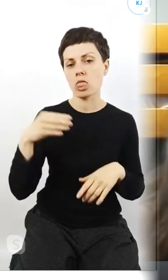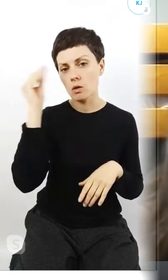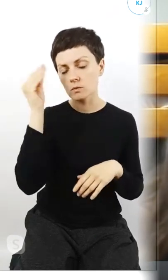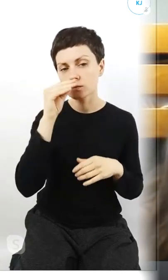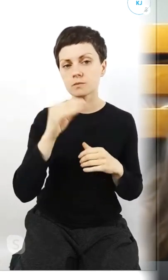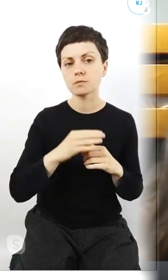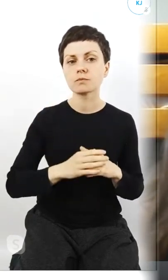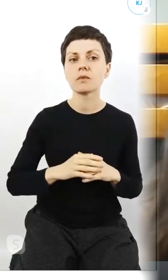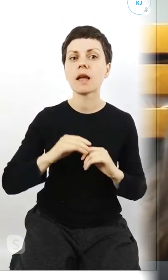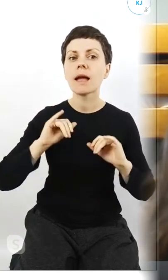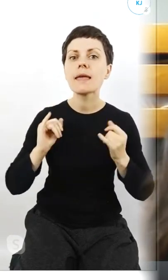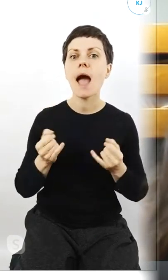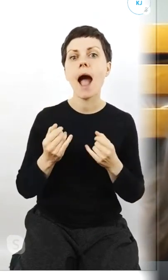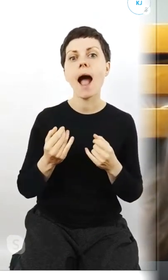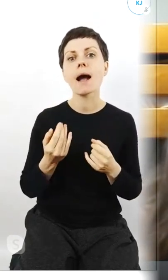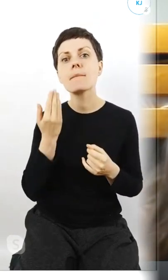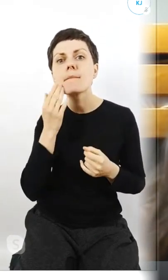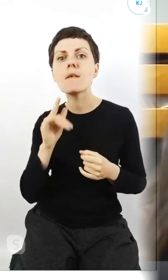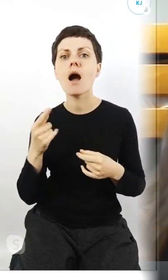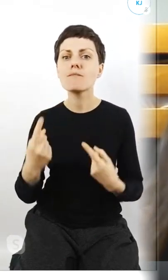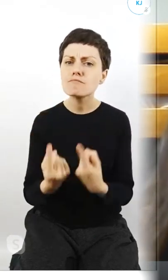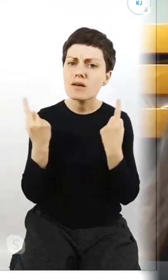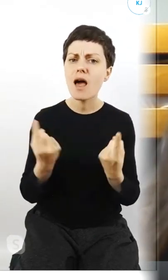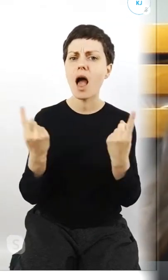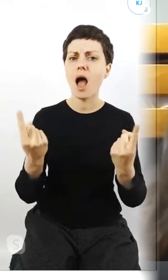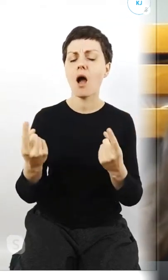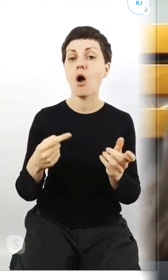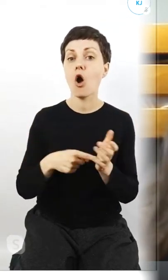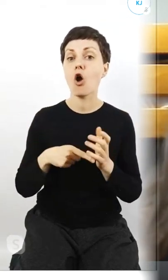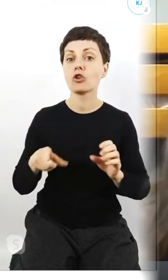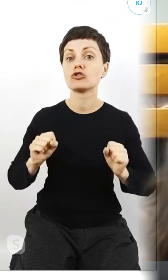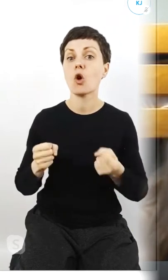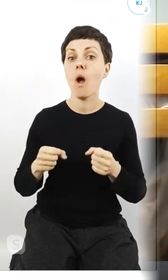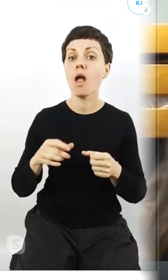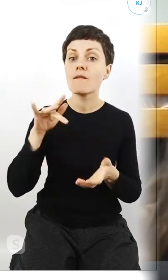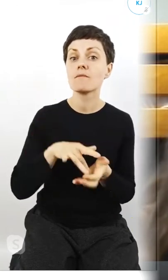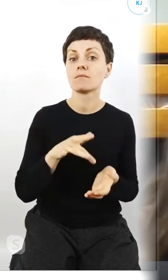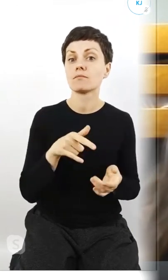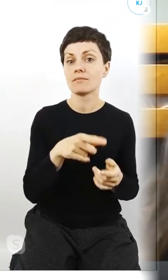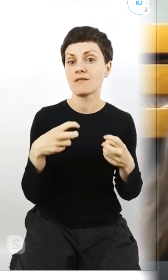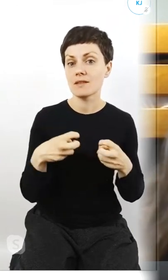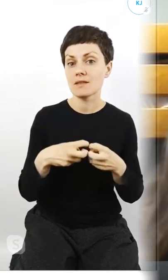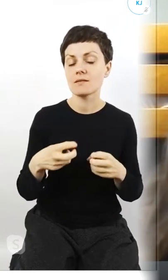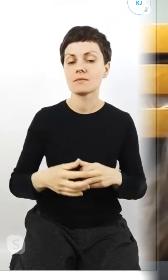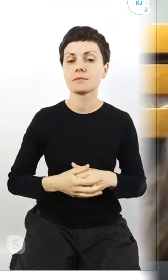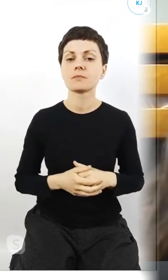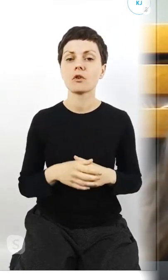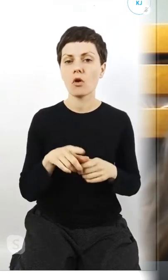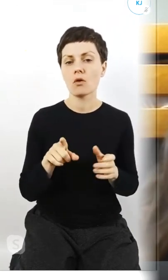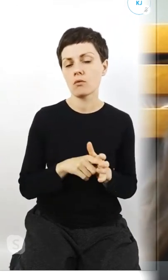jak bardziej powiedzmy właśnie promować te działania w sieci. i to też było